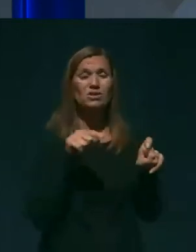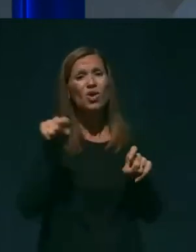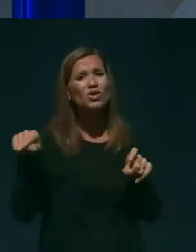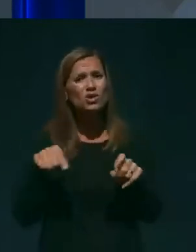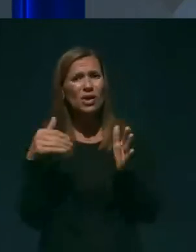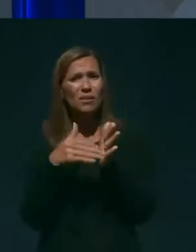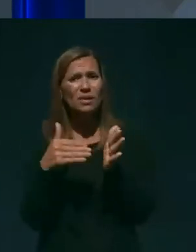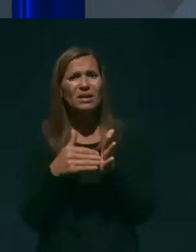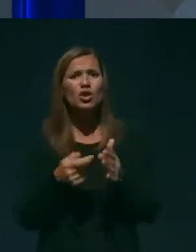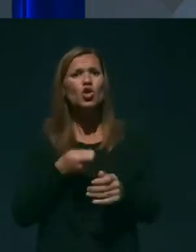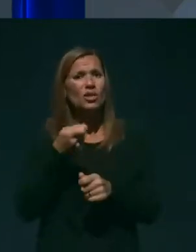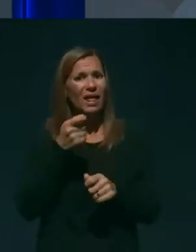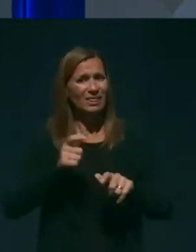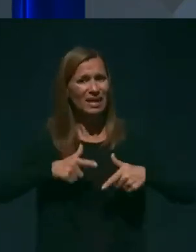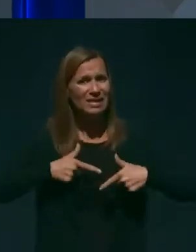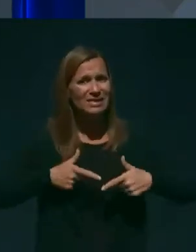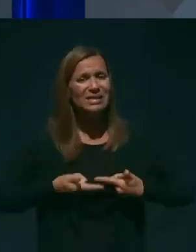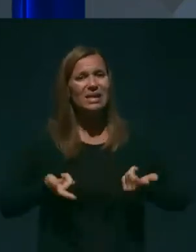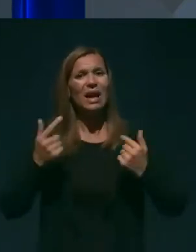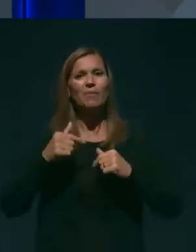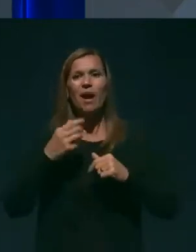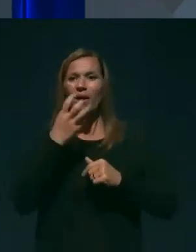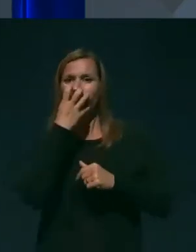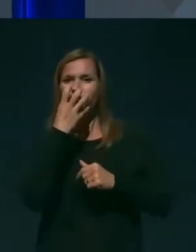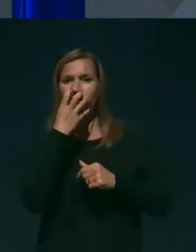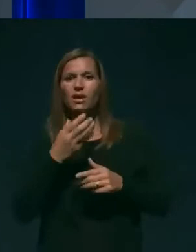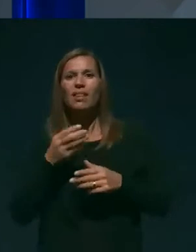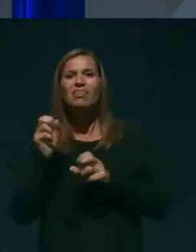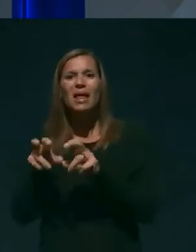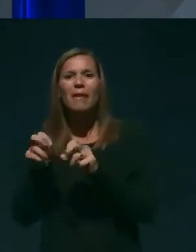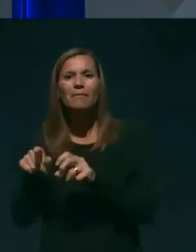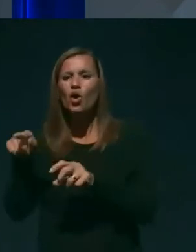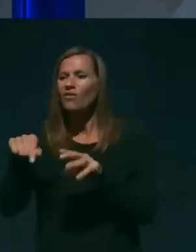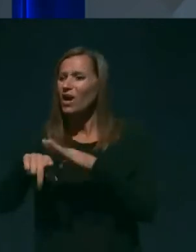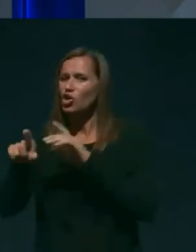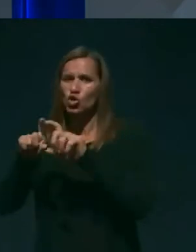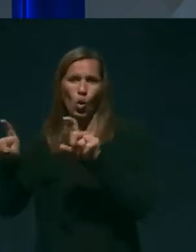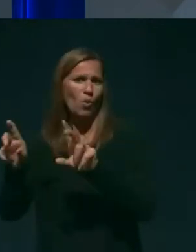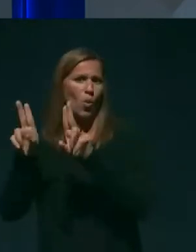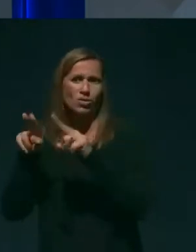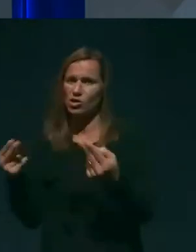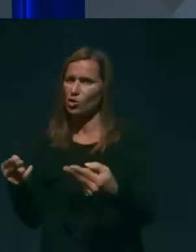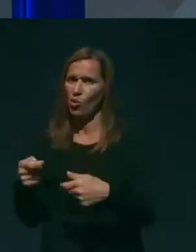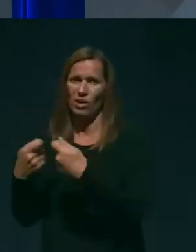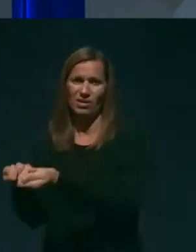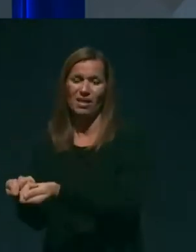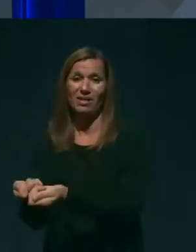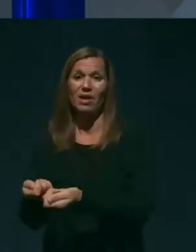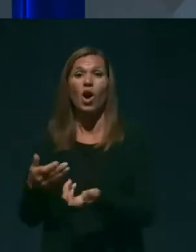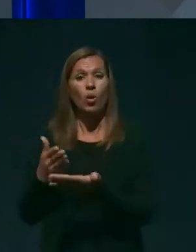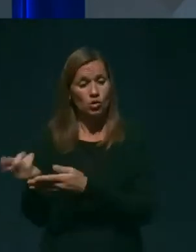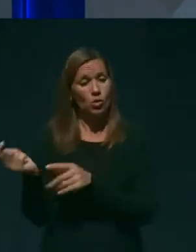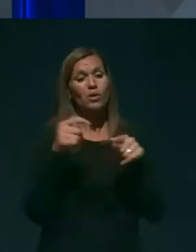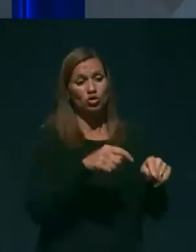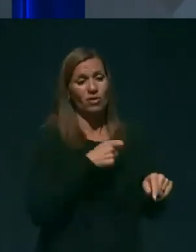intervenjsko terapijo, ki jo domo niso mogli dati, so bili pripeljani v bolnišnico, med njimi tudi nekaj dodatni, ki so pa zapravo je boleval v bolnišnicah, bolezen